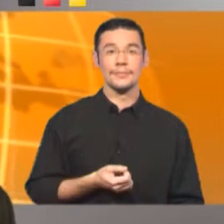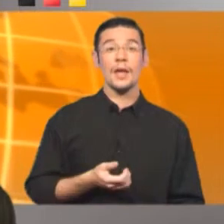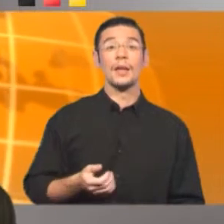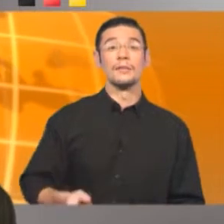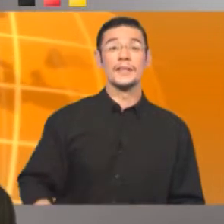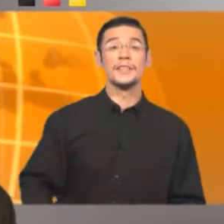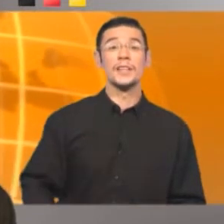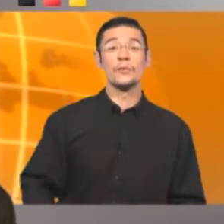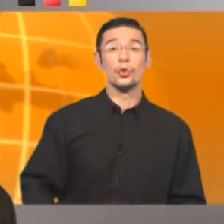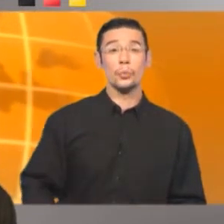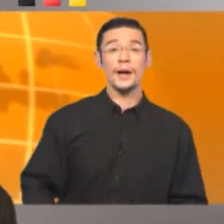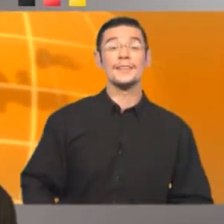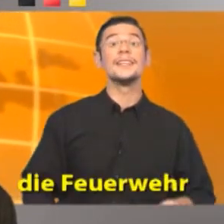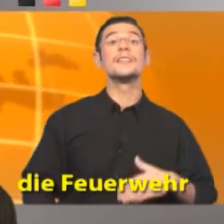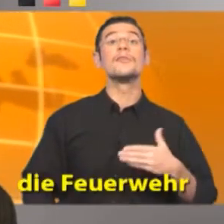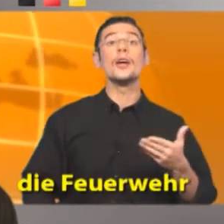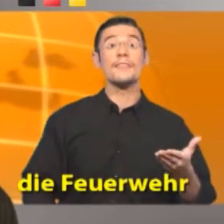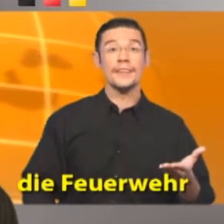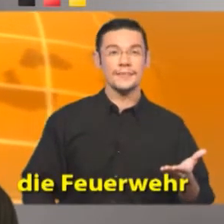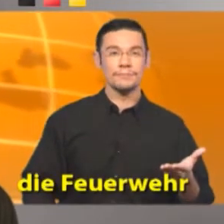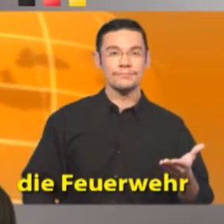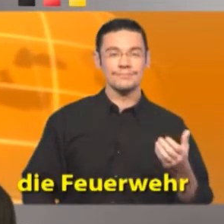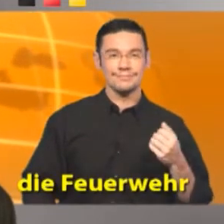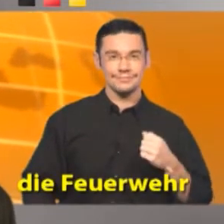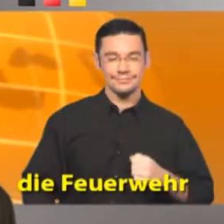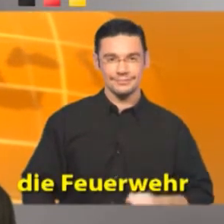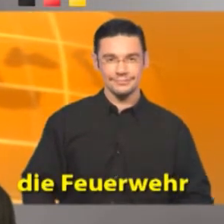Welche Telefonnummer hat die Feuerwehr?